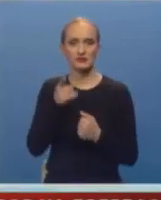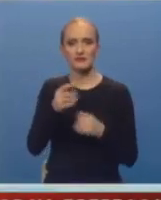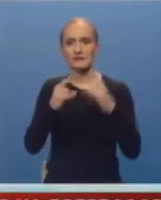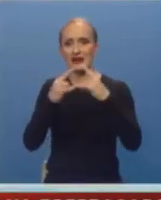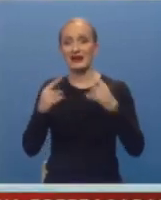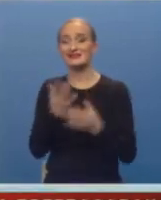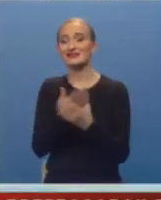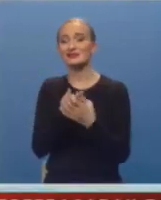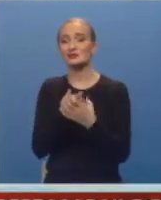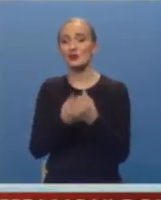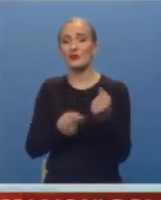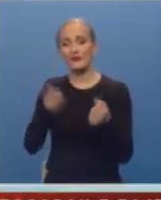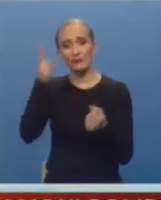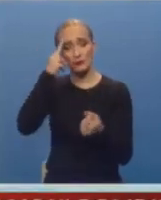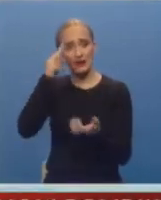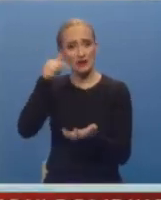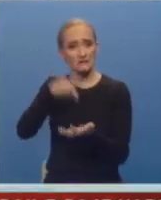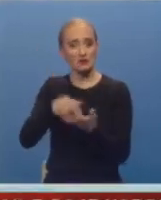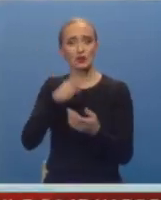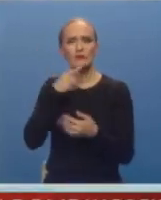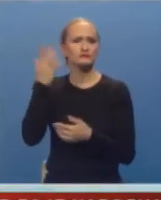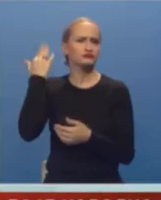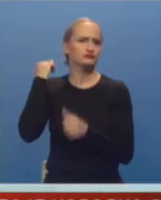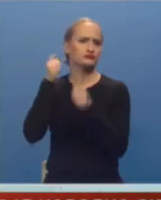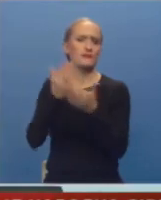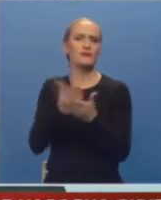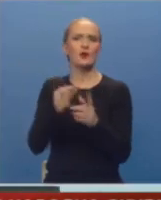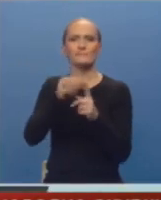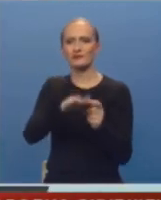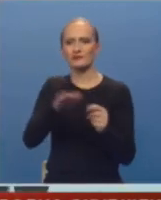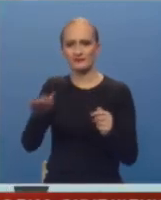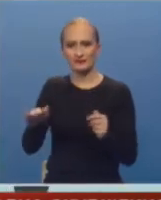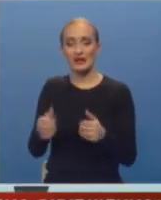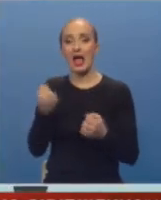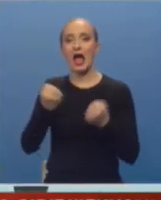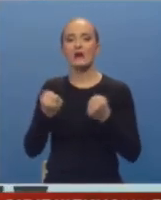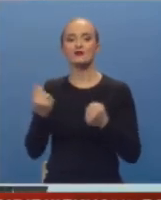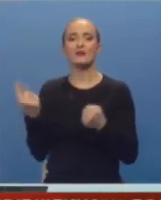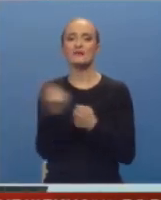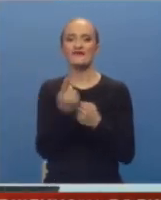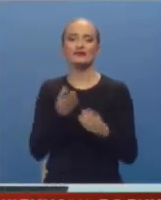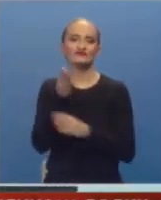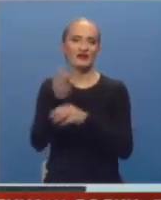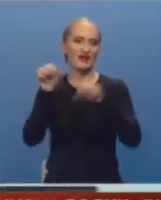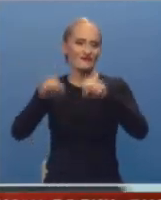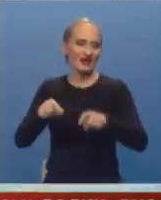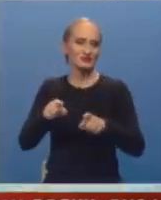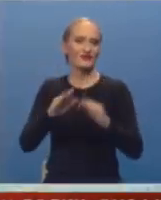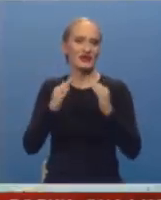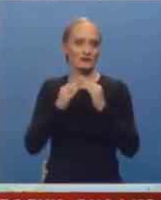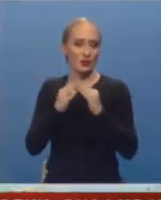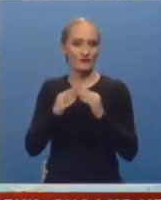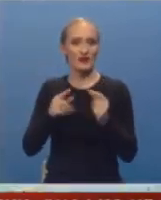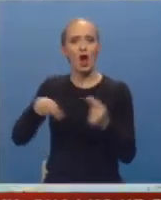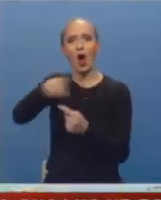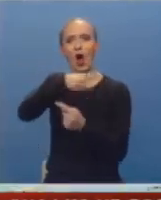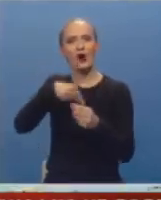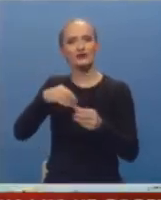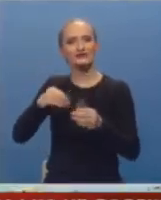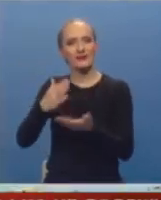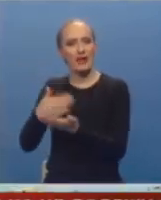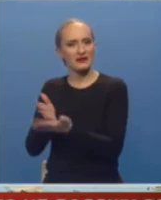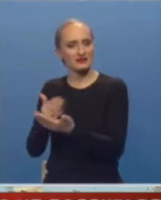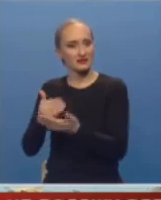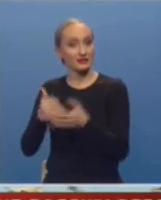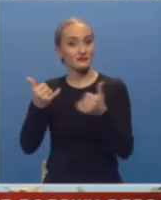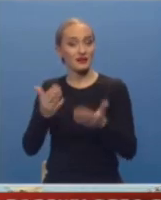grad izgubio ovu atraktivnu lokaciju na kojoj je godinama bio parking. Autoprevoz je ušao u posjed ove imovine ali i okolnih parcela. Za